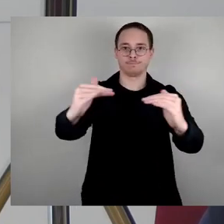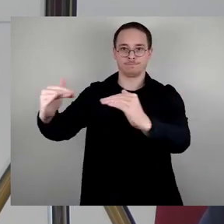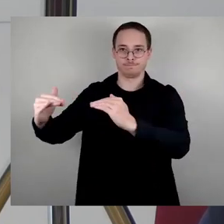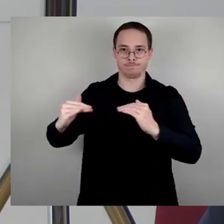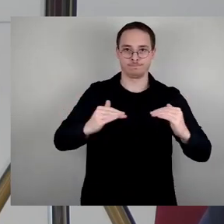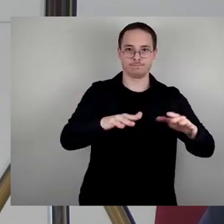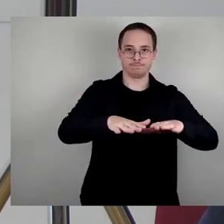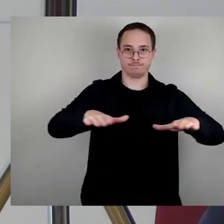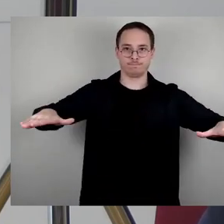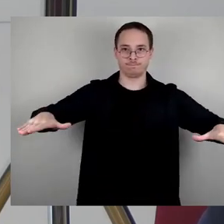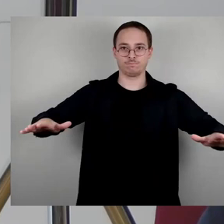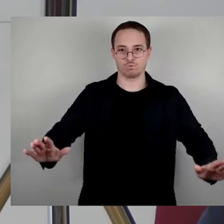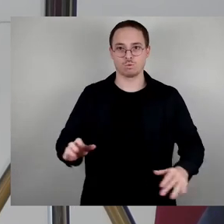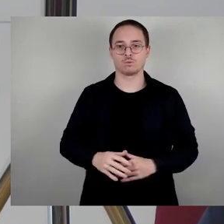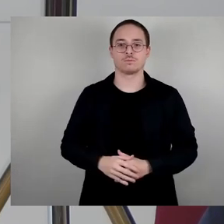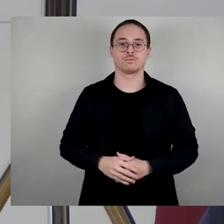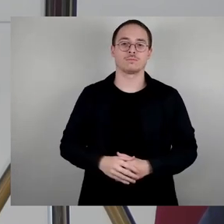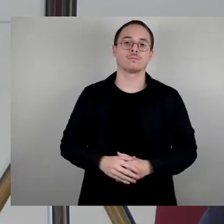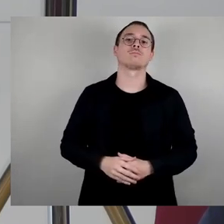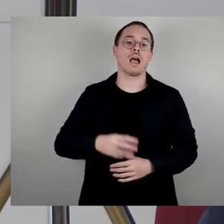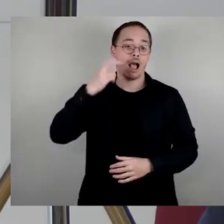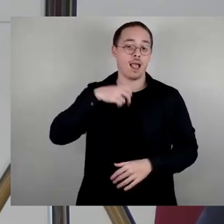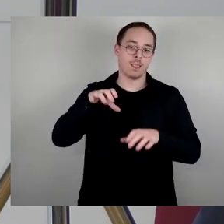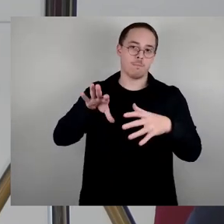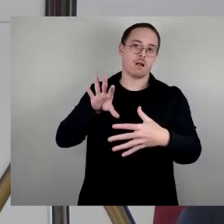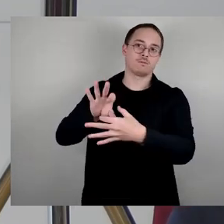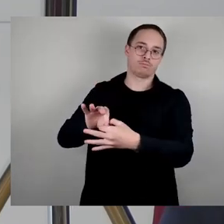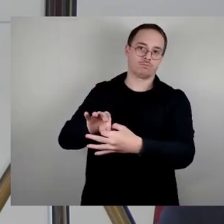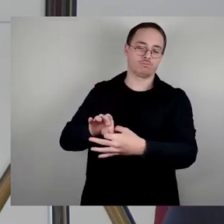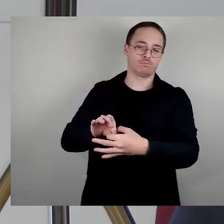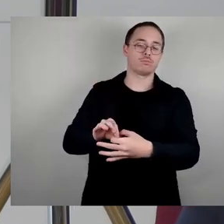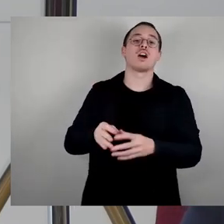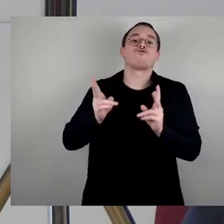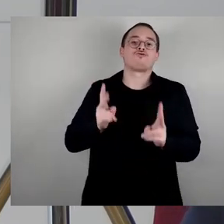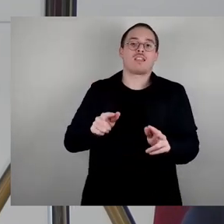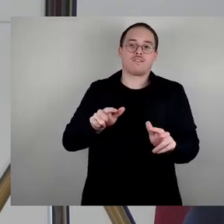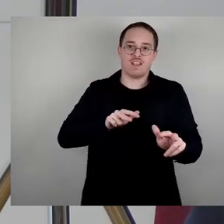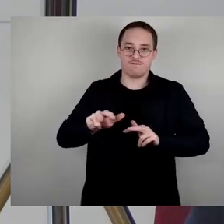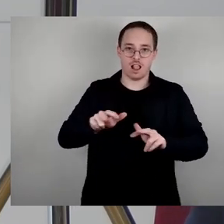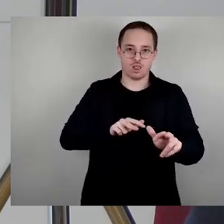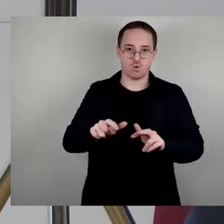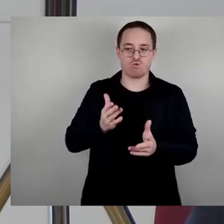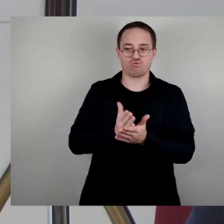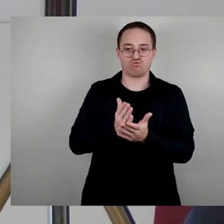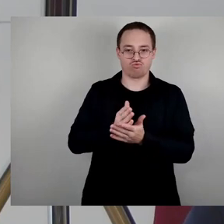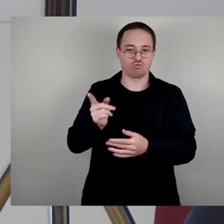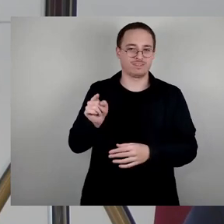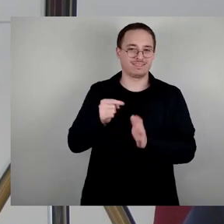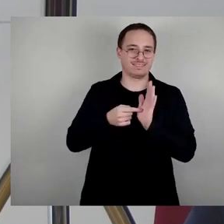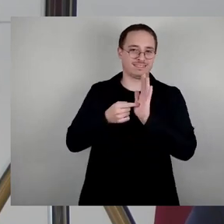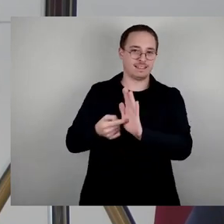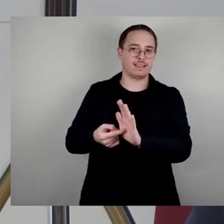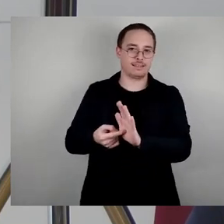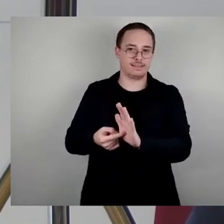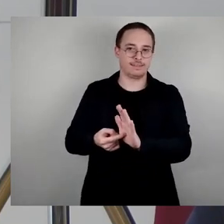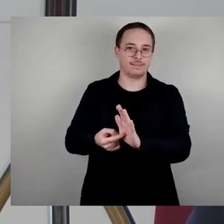Stadtverwaltung hatte Ihnen es bereits an anderer Stelle dargestellt. Wir haben es mit dem Gedenkort